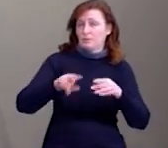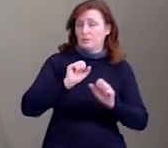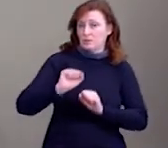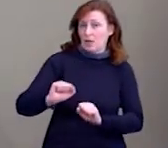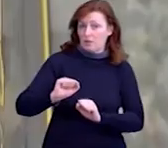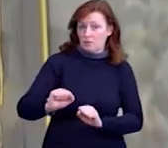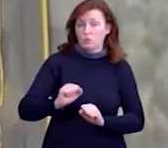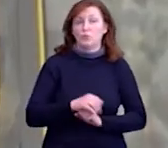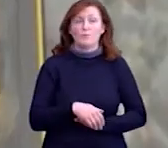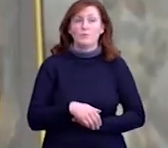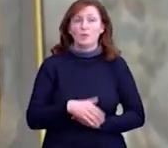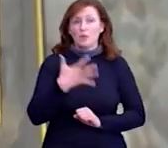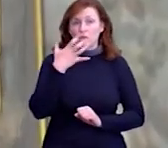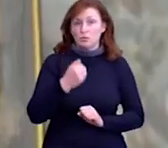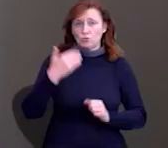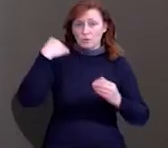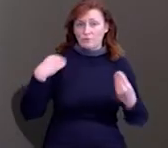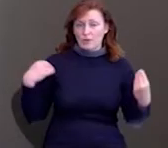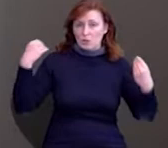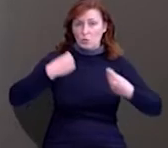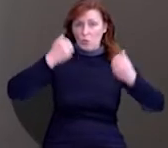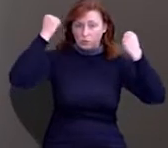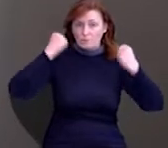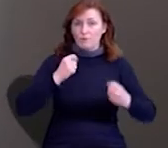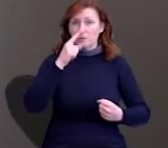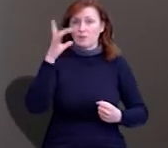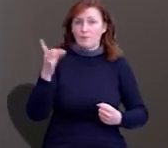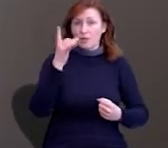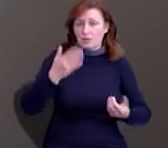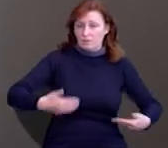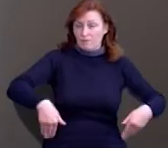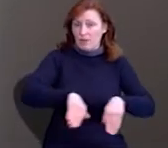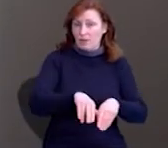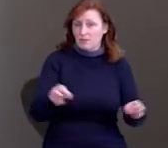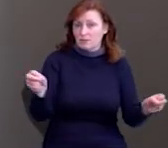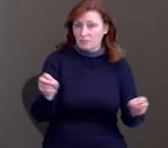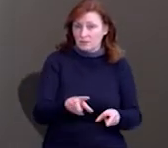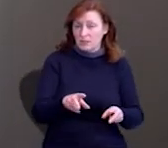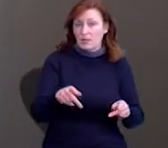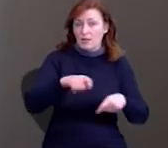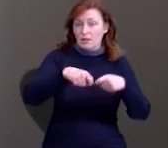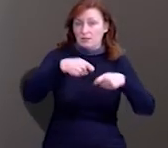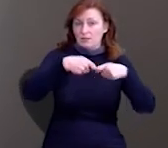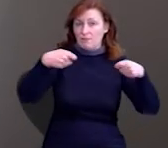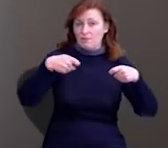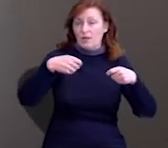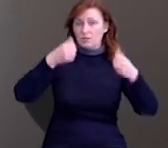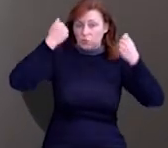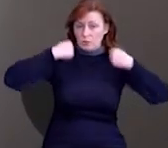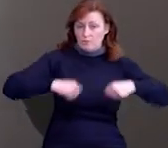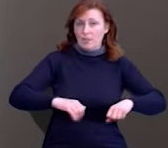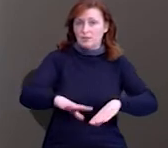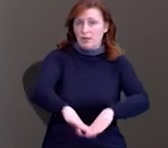неповний. Сюди зверху ще надівається одноразовий халат спеціальний, зав'язується він ззаду. Одягаються